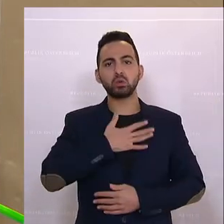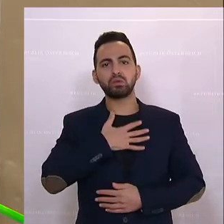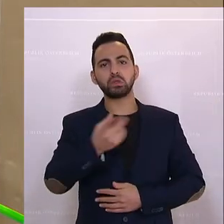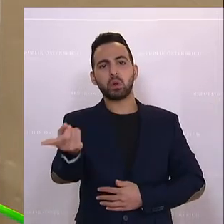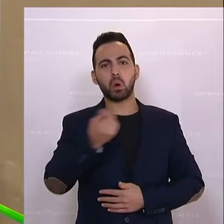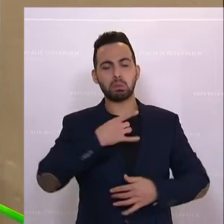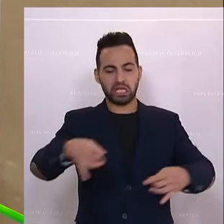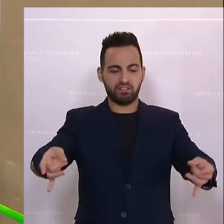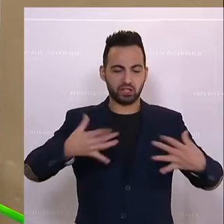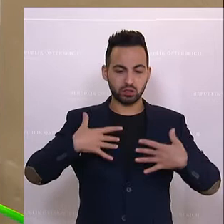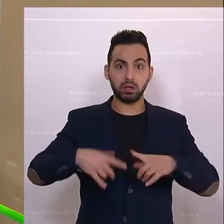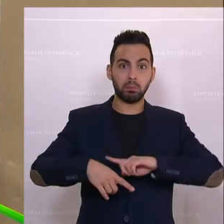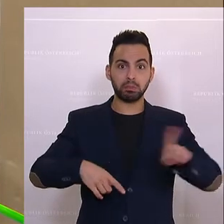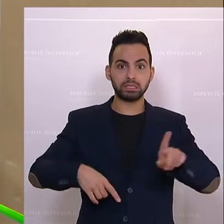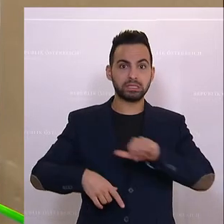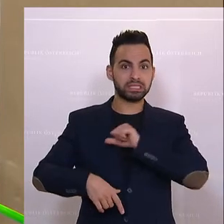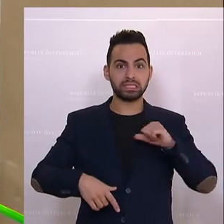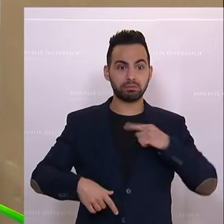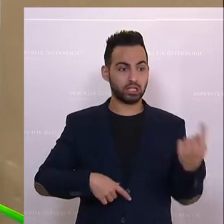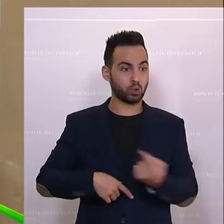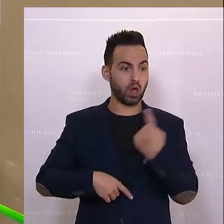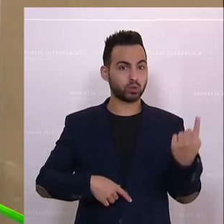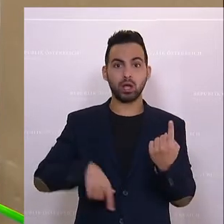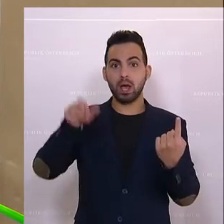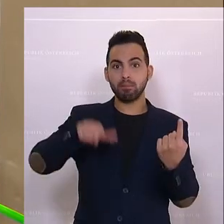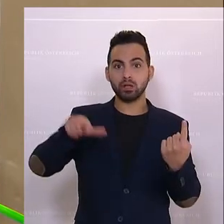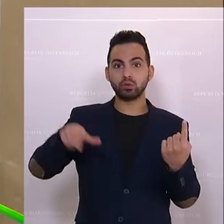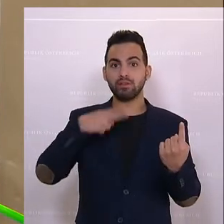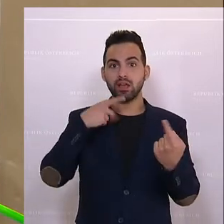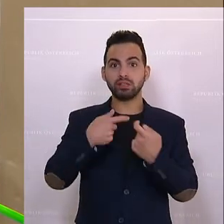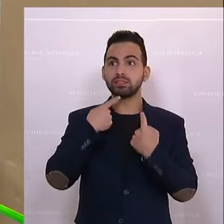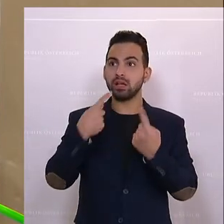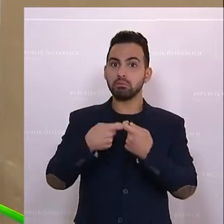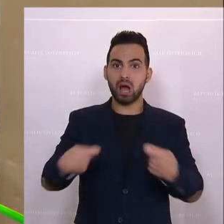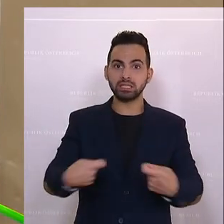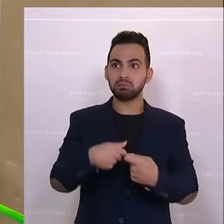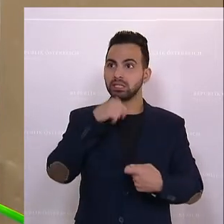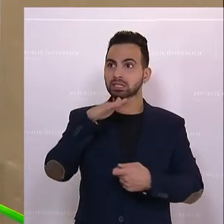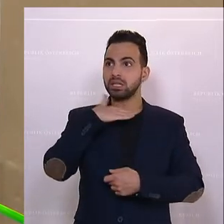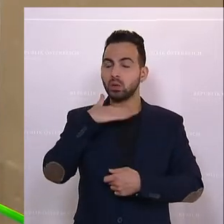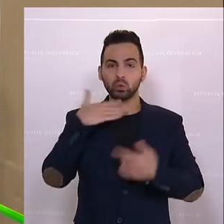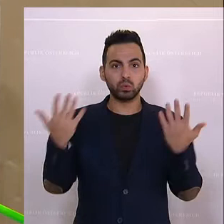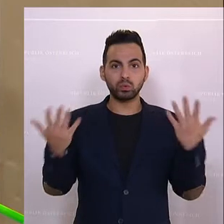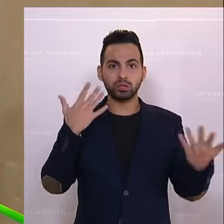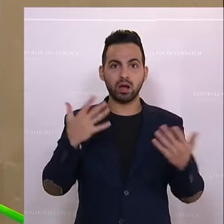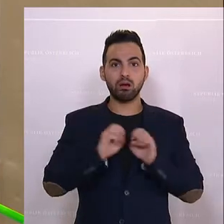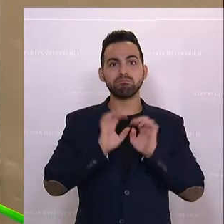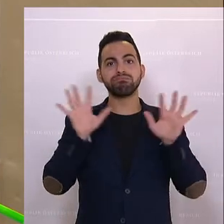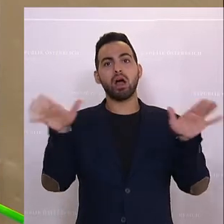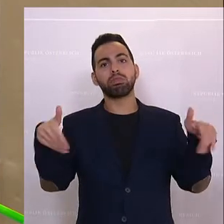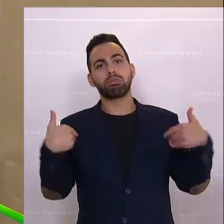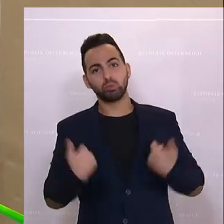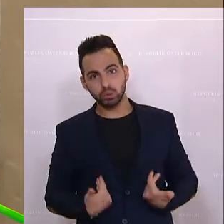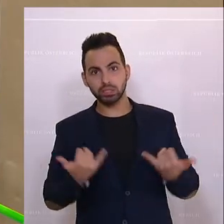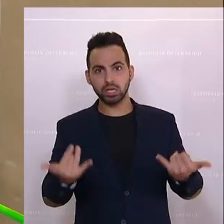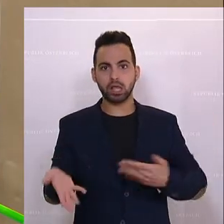auch bis zu einer freiwilligen Selbstisolation von Menschen, denen die Maßnahmen nicht weit genug gehen. Und auf diese Pandemie-Müdigkeit trifft jetzt die